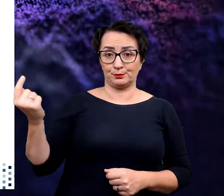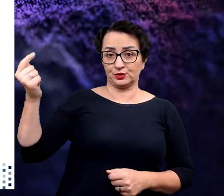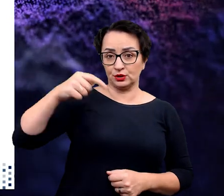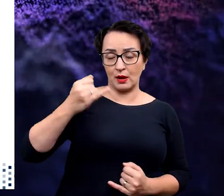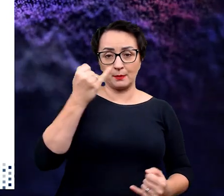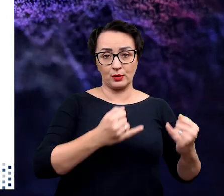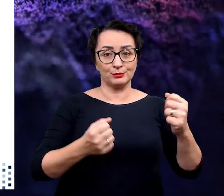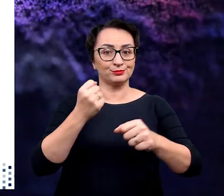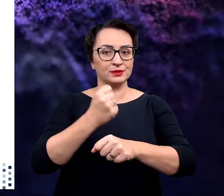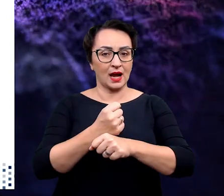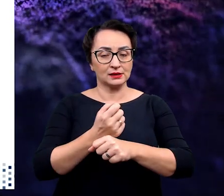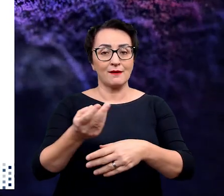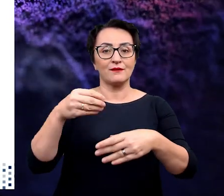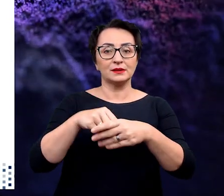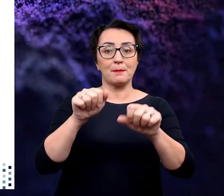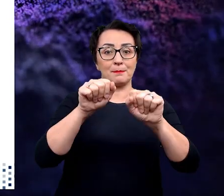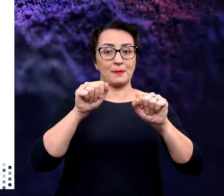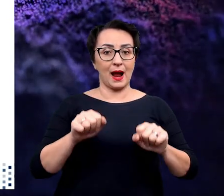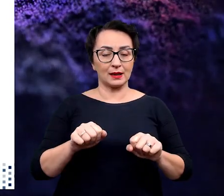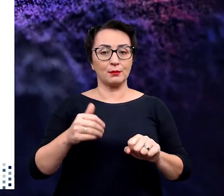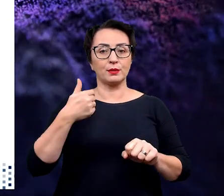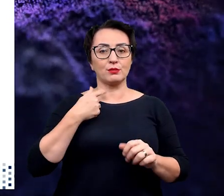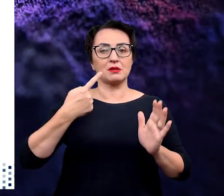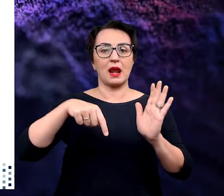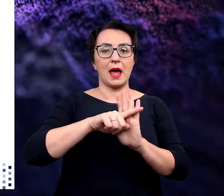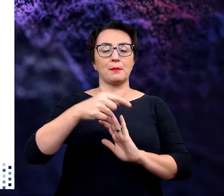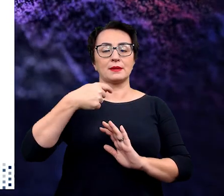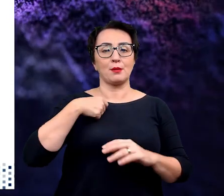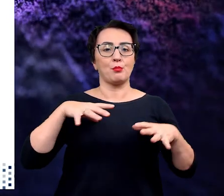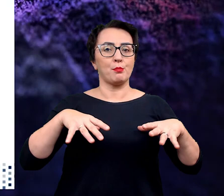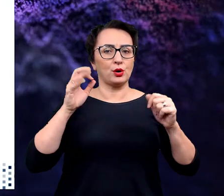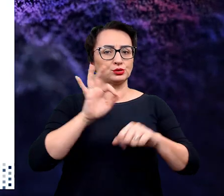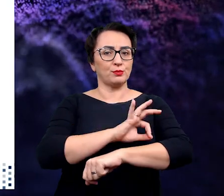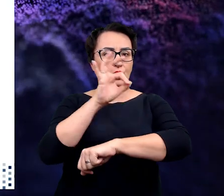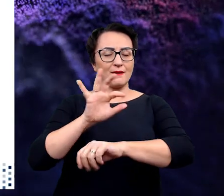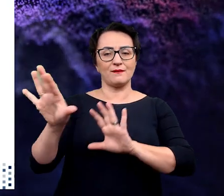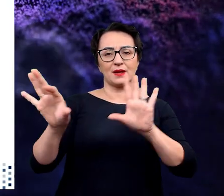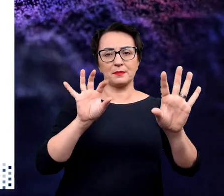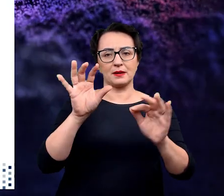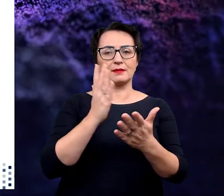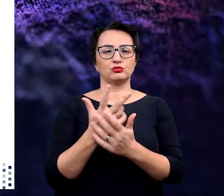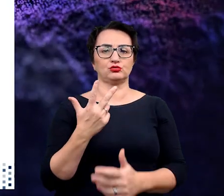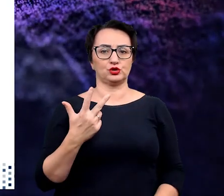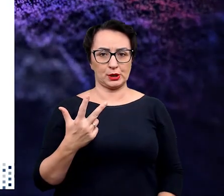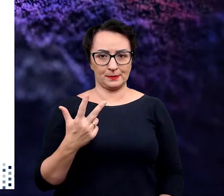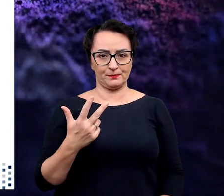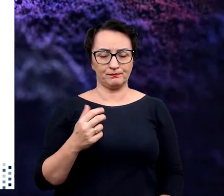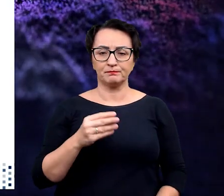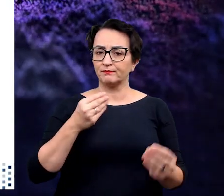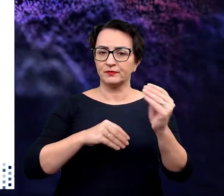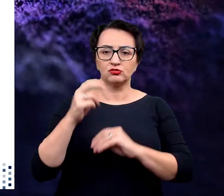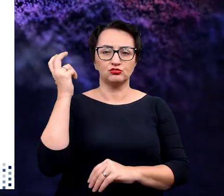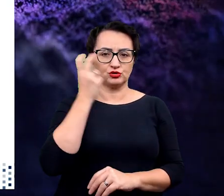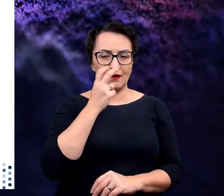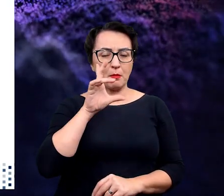tych, kiedy przyszłam do laboratorium, spośród tego banku zostało dla mnie na początkowy projekt wybrane trzy,